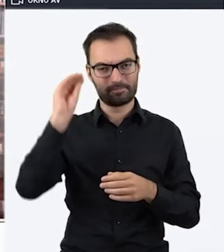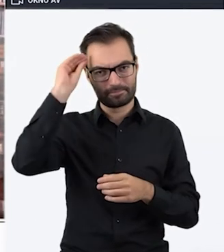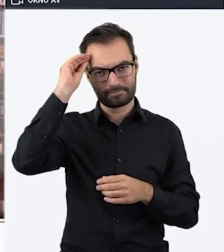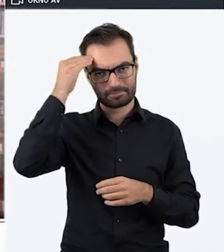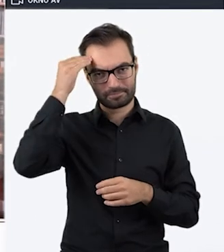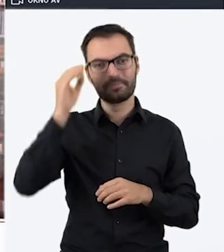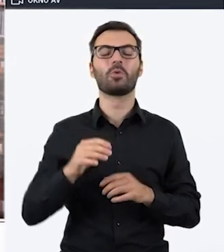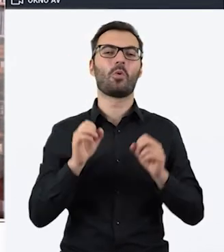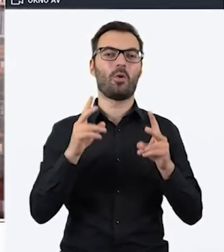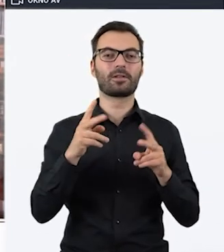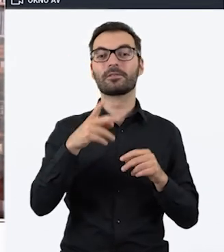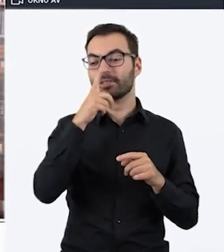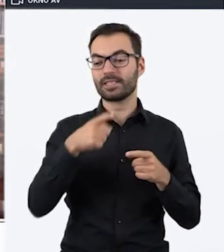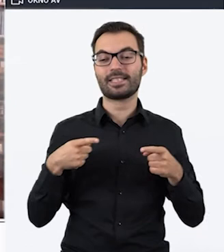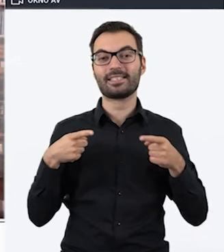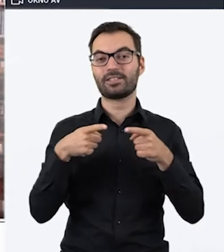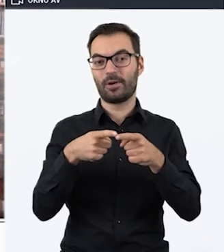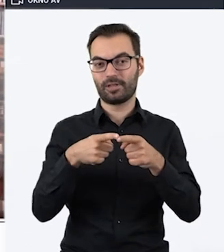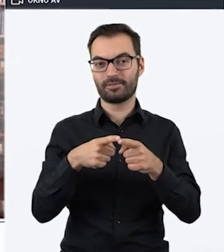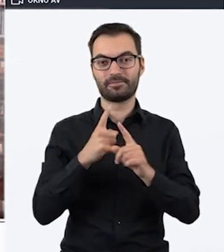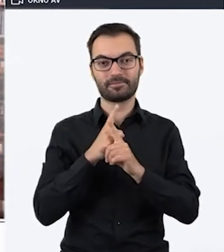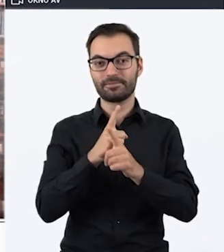a zatem podążajmy za tą migającą strzałką.